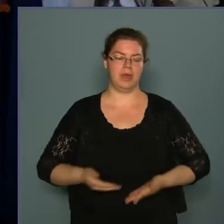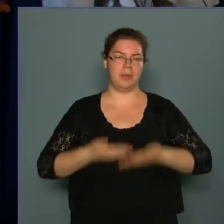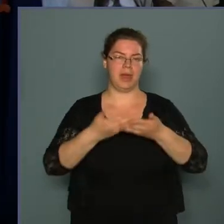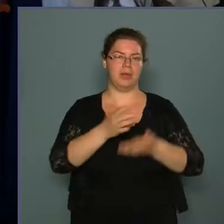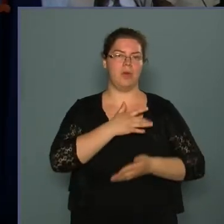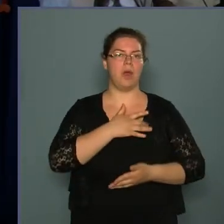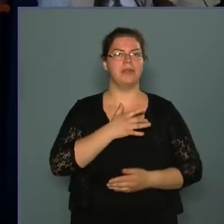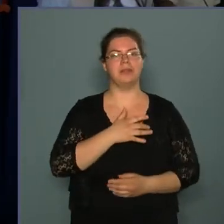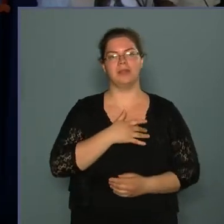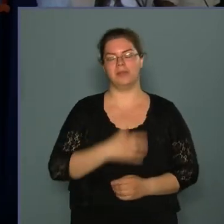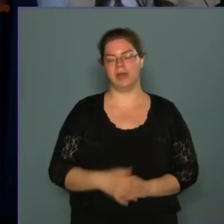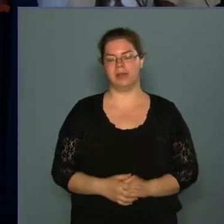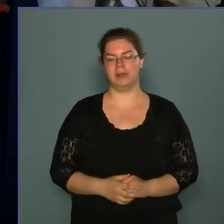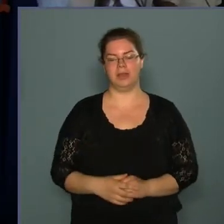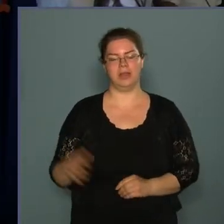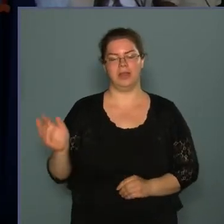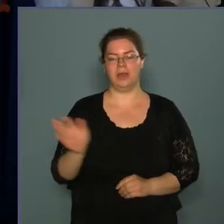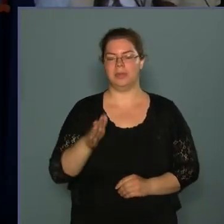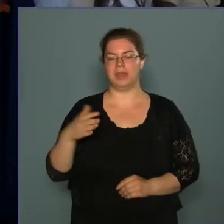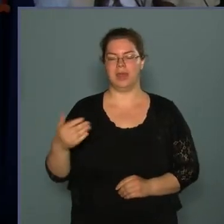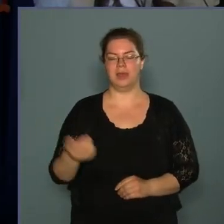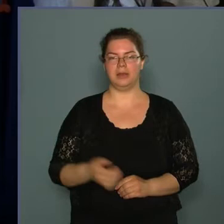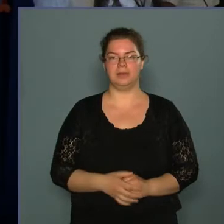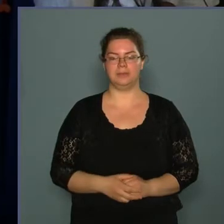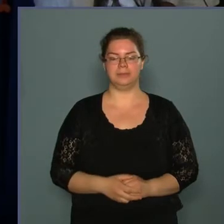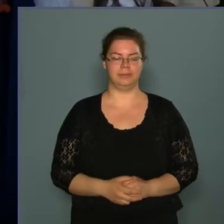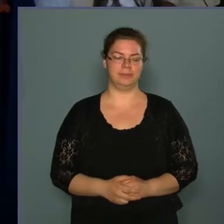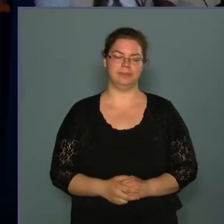szívedet, nemzetem,